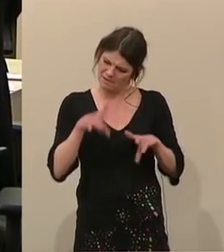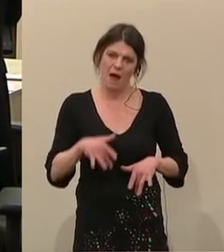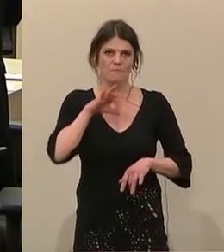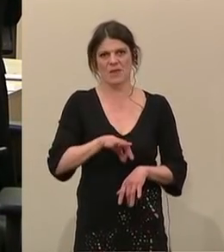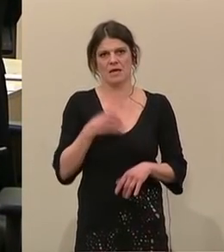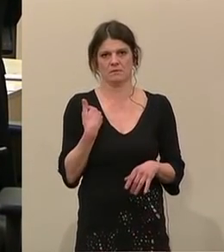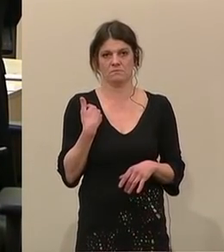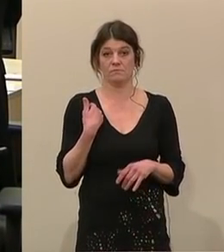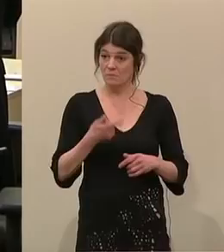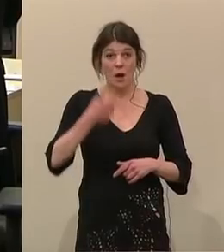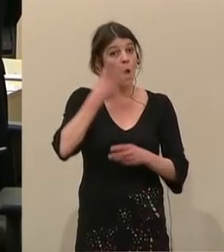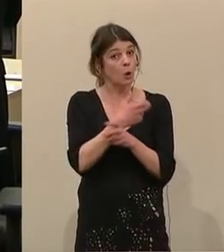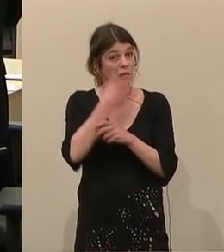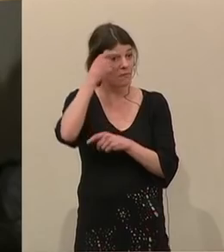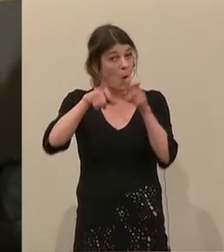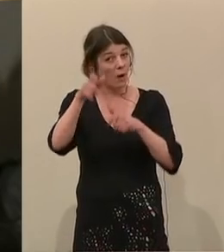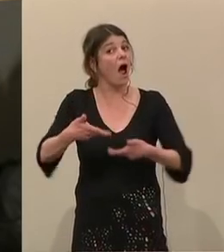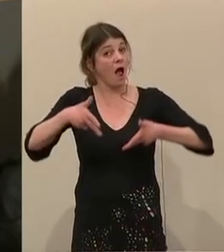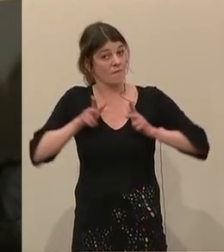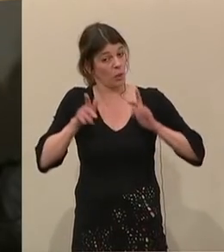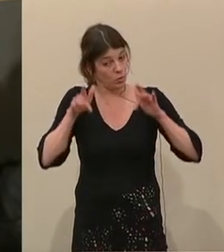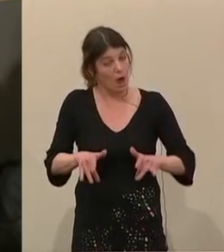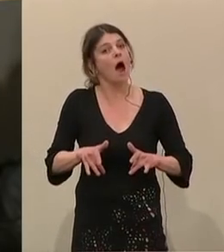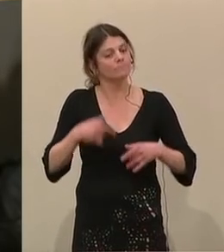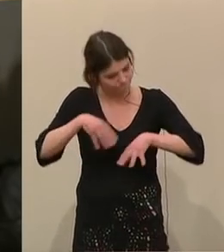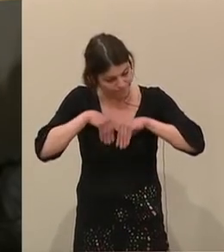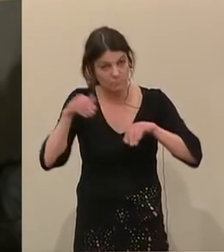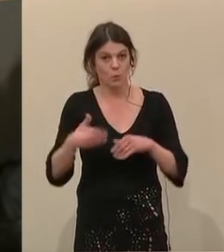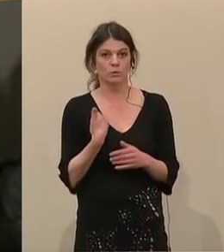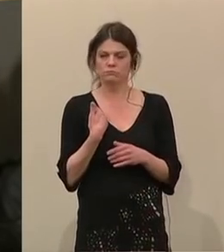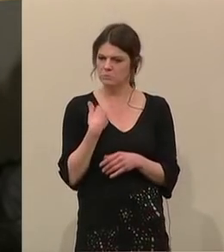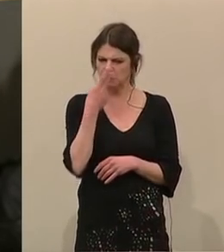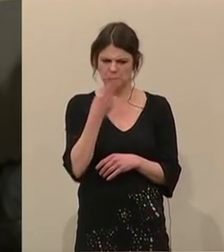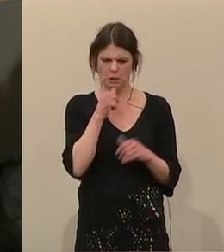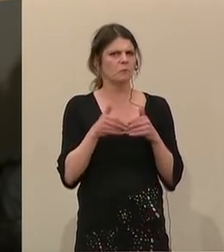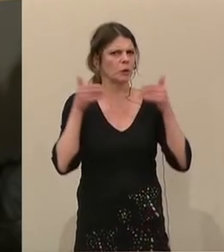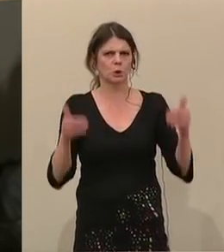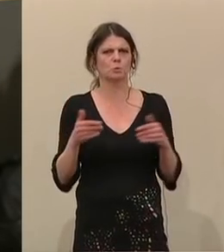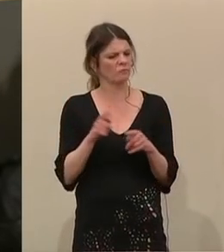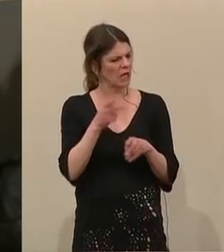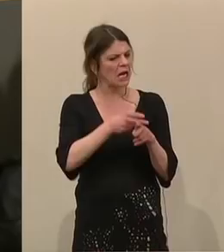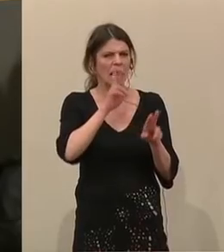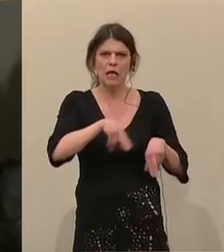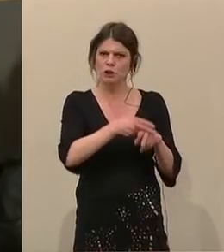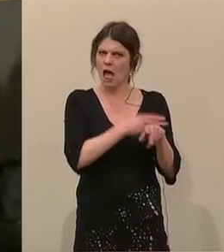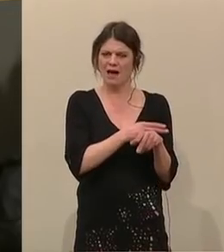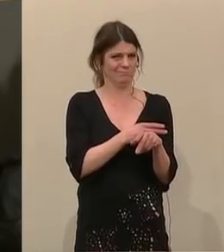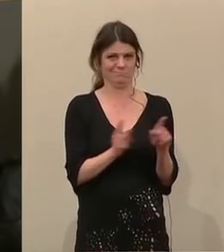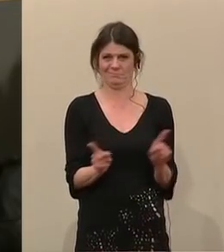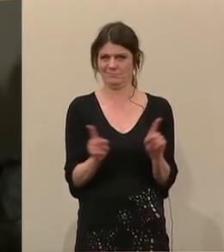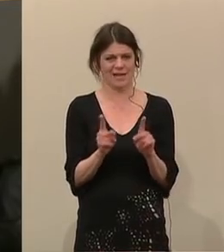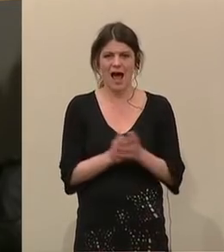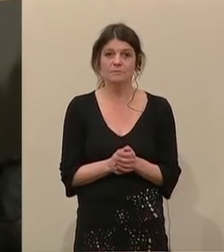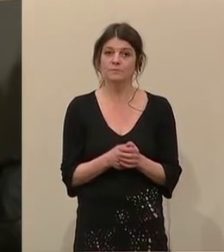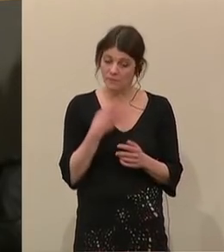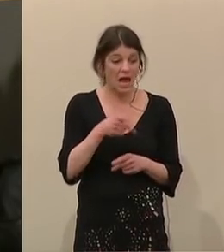dieser Erwartungshaltung der österreichischen Bevölkerung gegenüber. Ich sehe hier überhaupt keinen Widerspruch zur Rechtsstaatlichkeit, sondern ich sehe